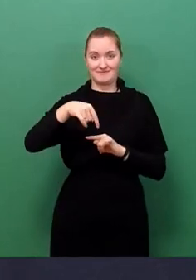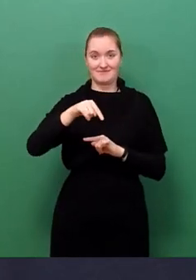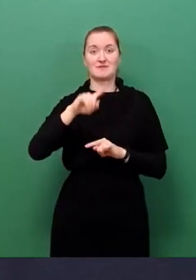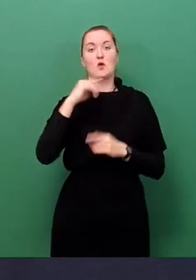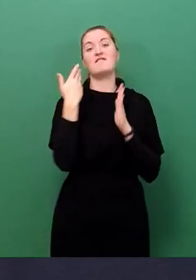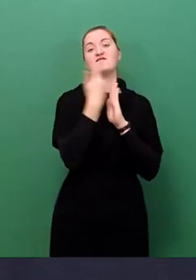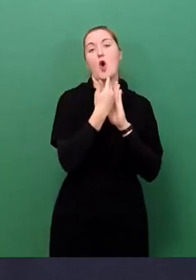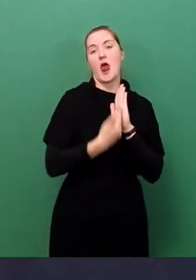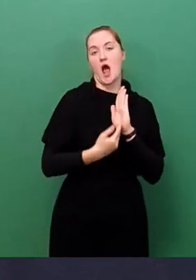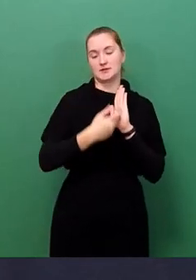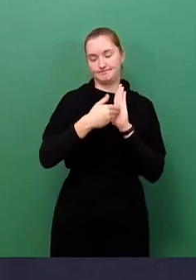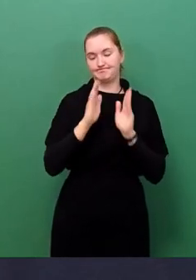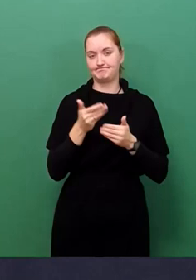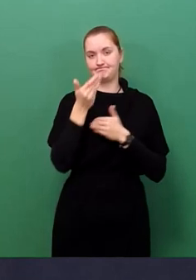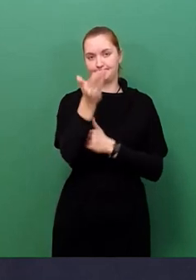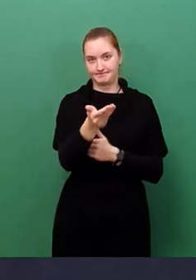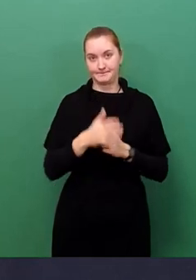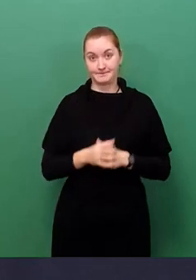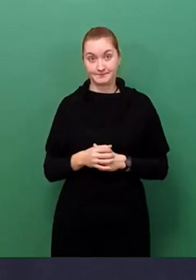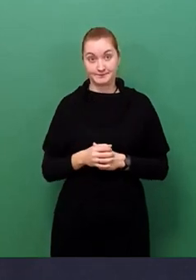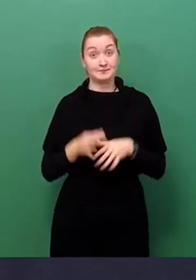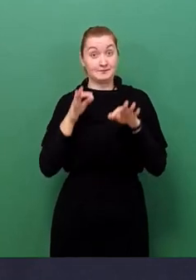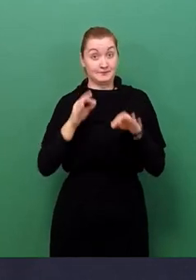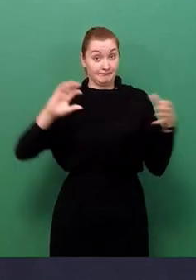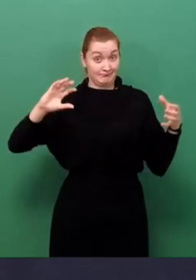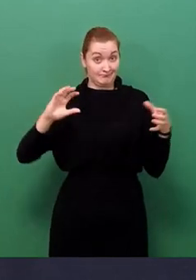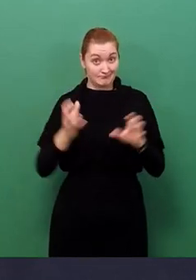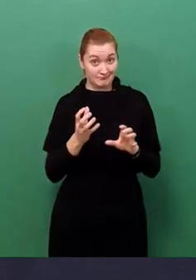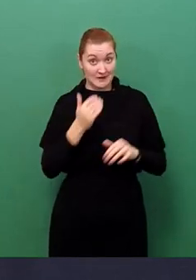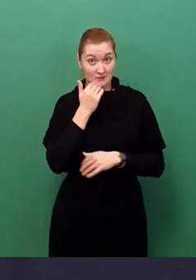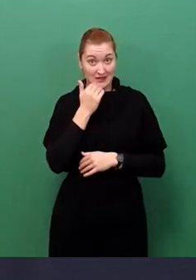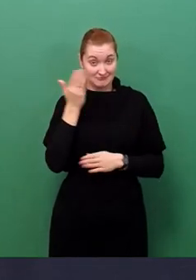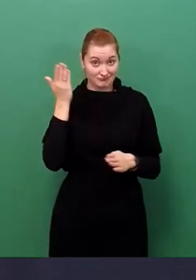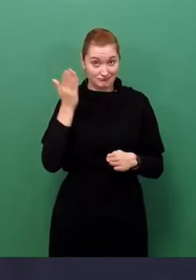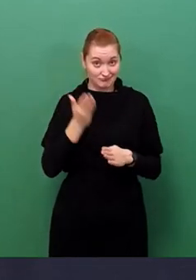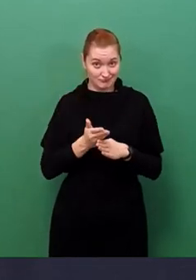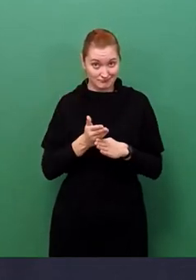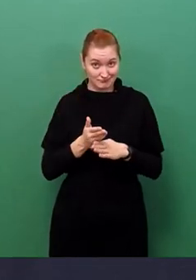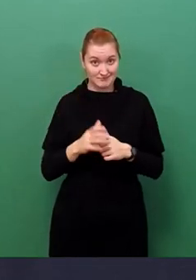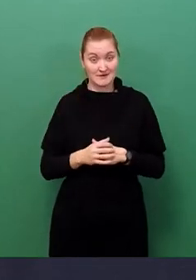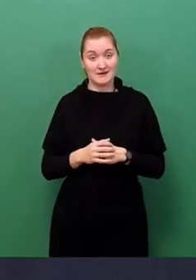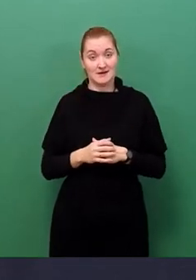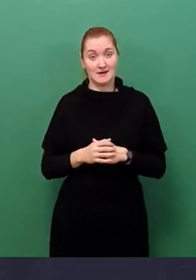Soweit der gebotenen Kürze der Bericht des Oberbürgermeisters. Und damit würde ich den Tagesordnungspunkt zeigen.